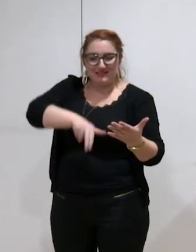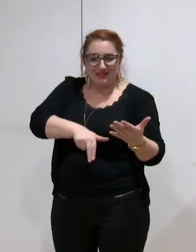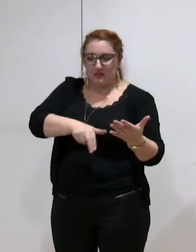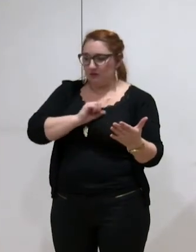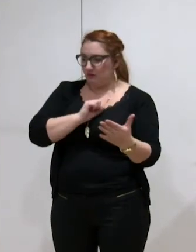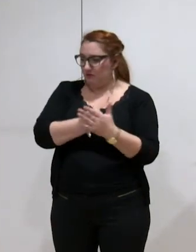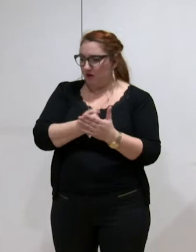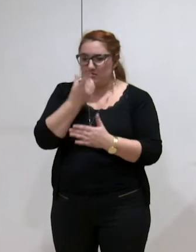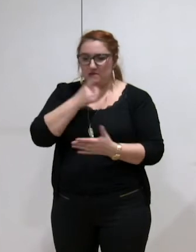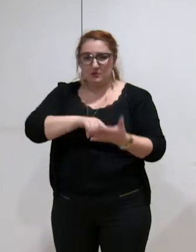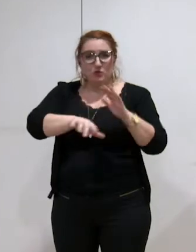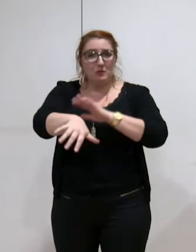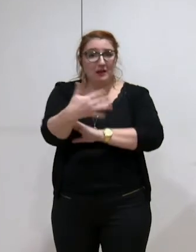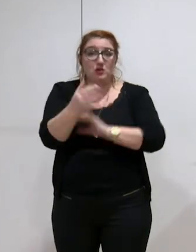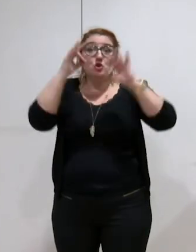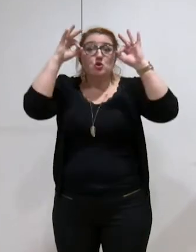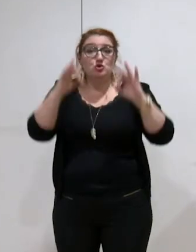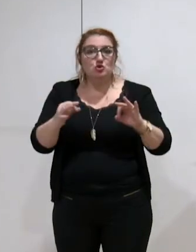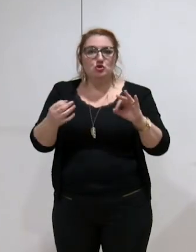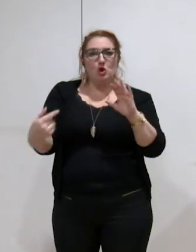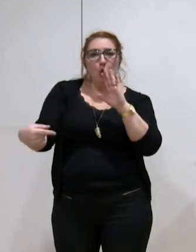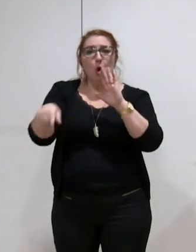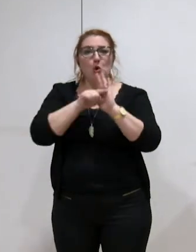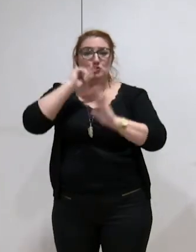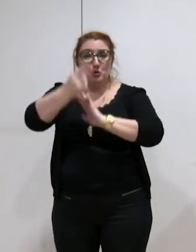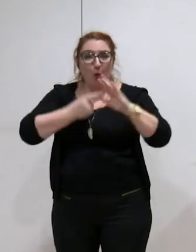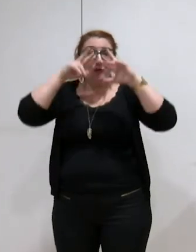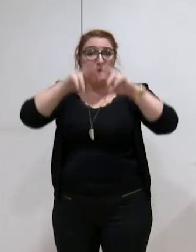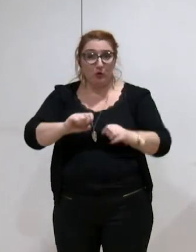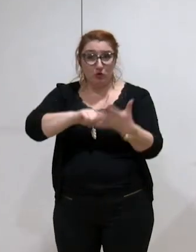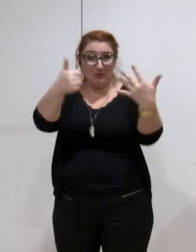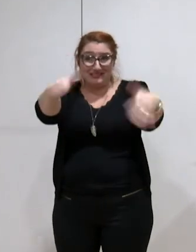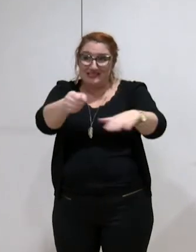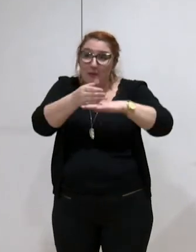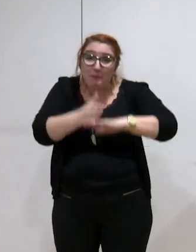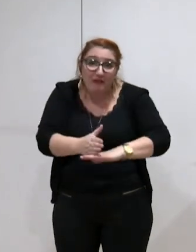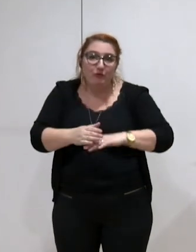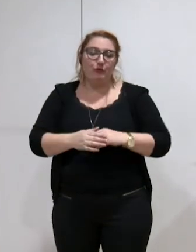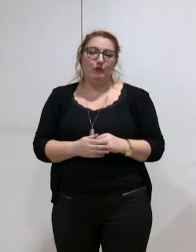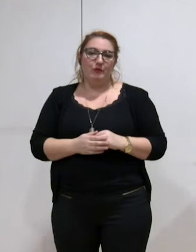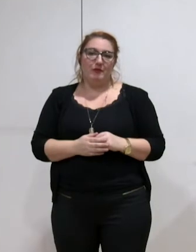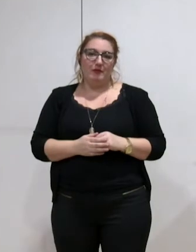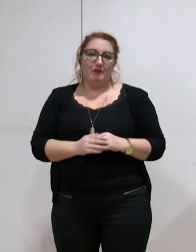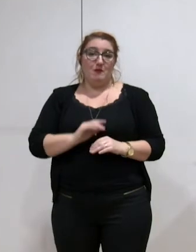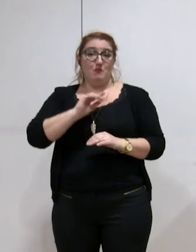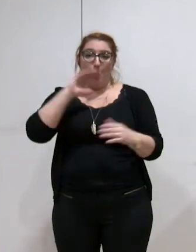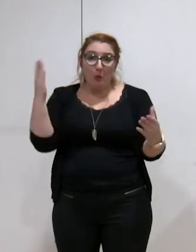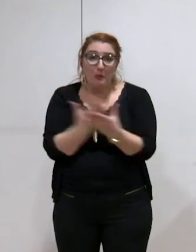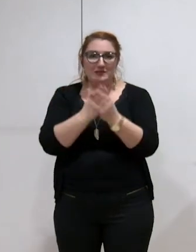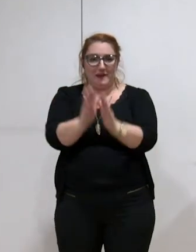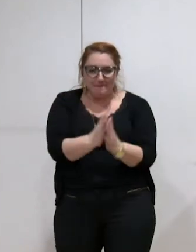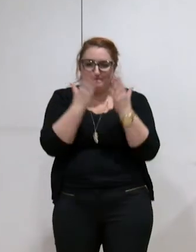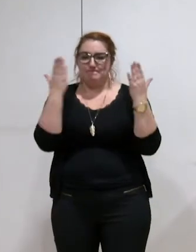décembre 2015, qu'une clause de revoyure est prévue en 2016 pour regarder à nouveau ce dossier. Donc,